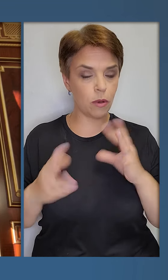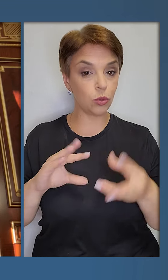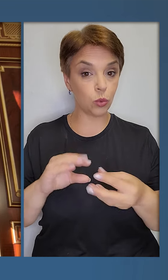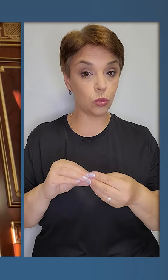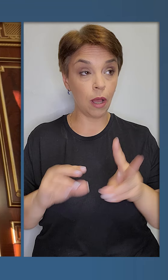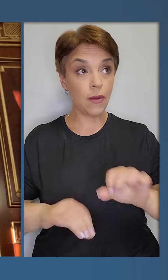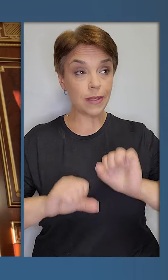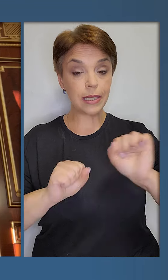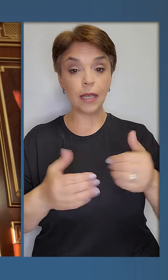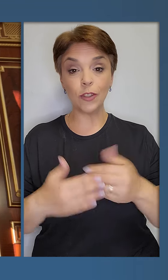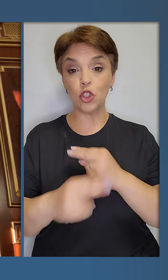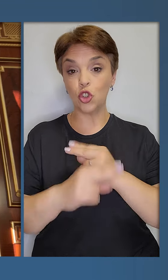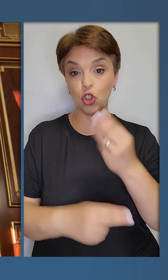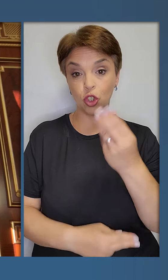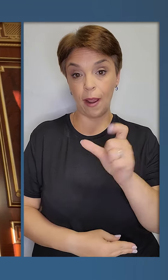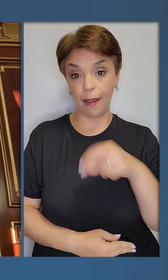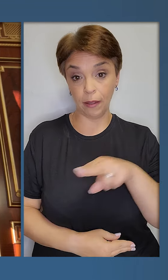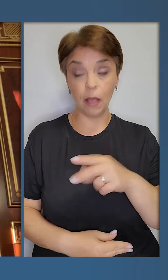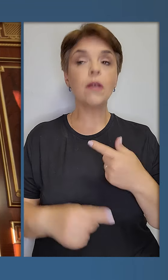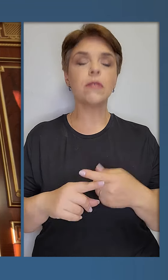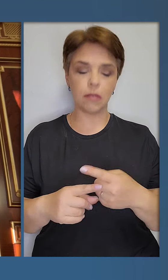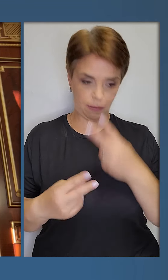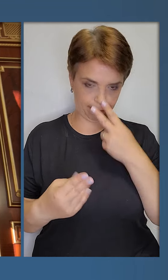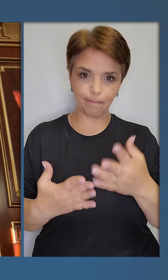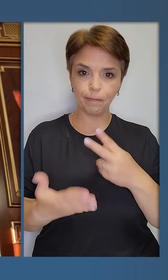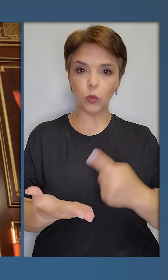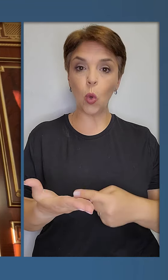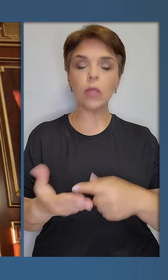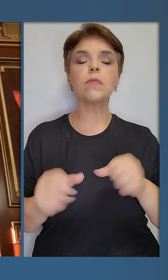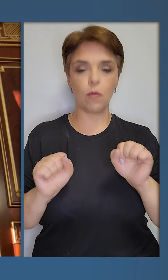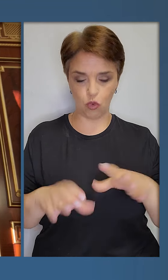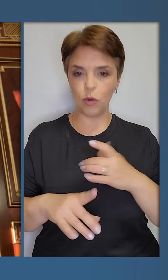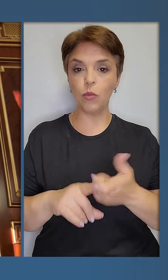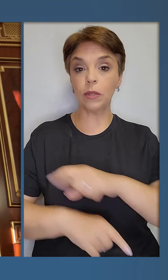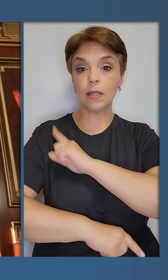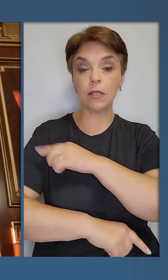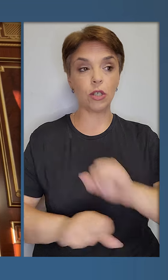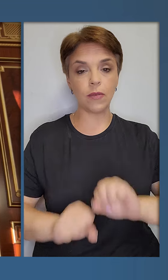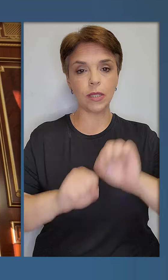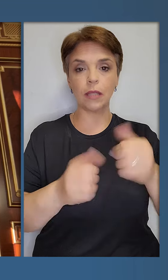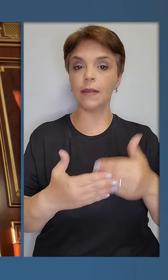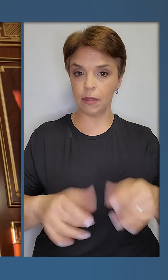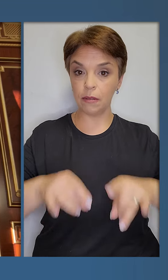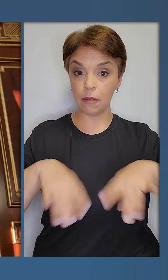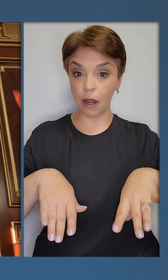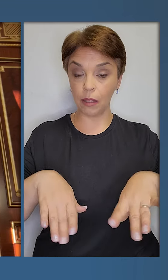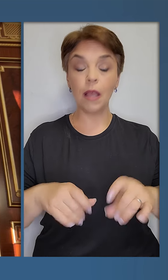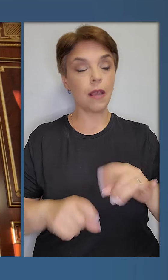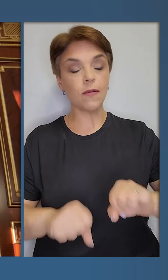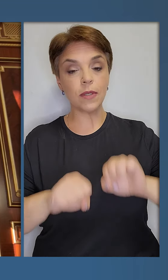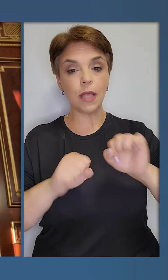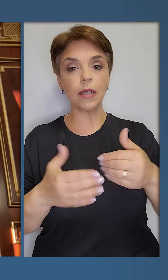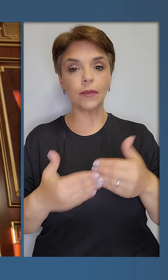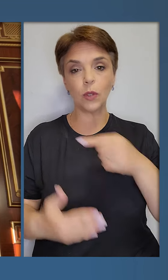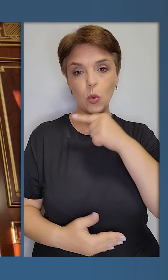вагомий результат у захисті від шахедів, то це очевидний доказ, ми можемо бути сильніші і в захисті від ракет,